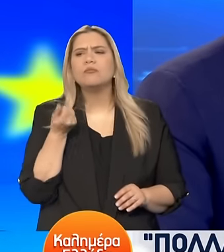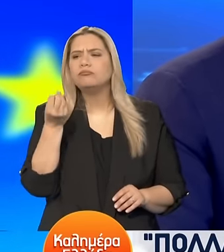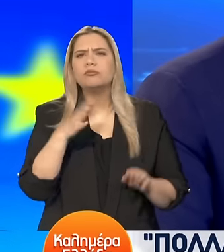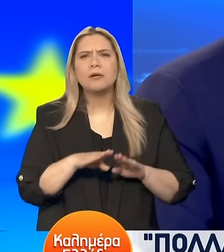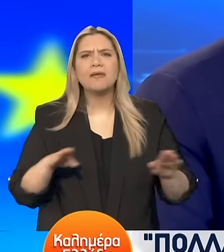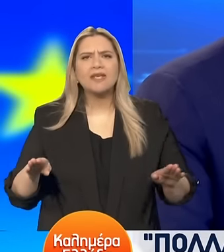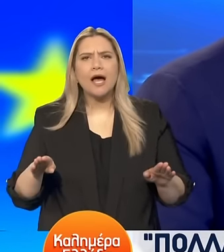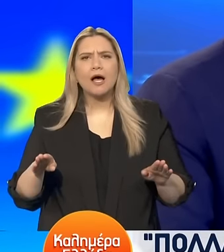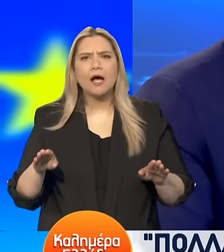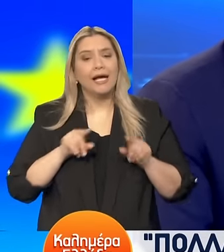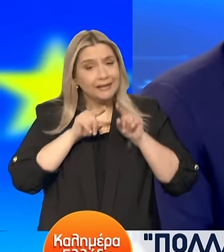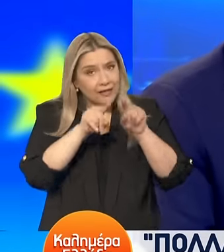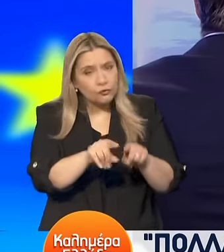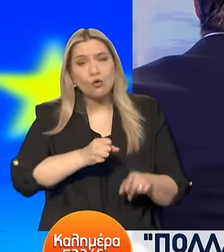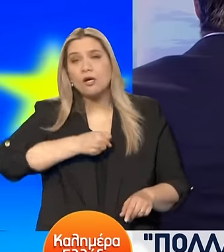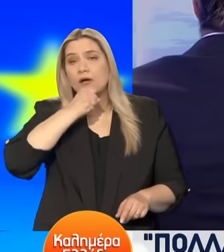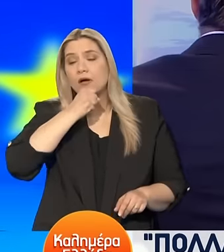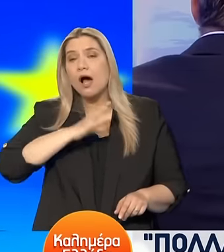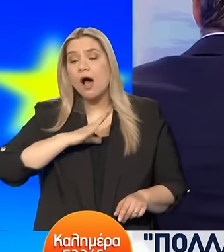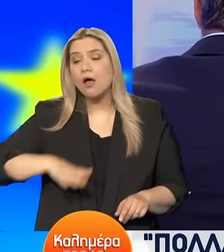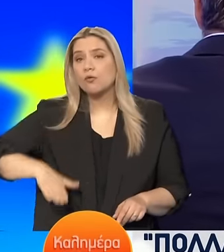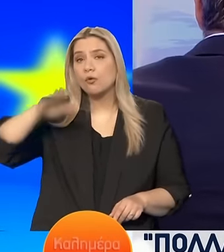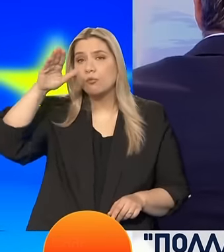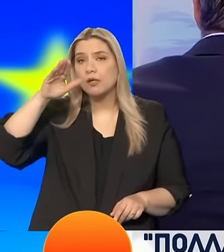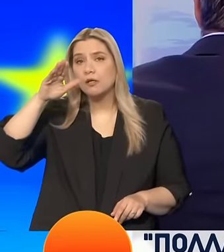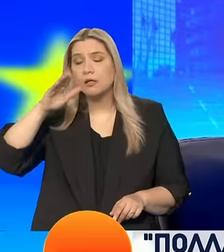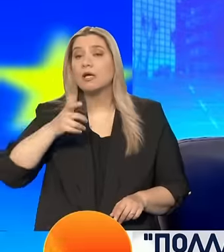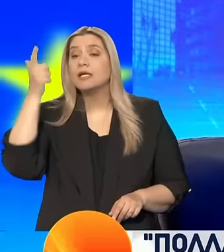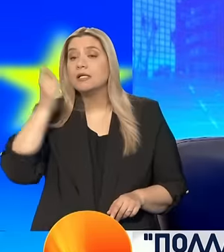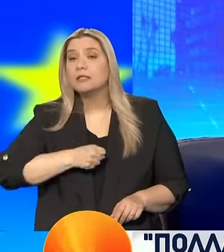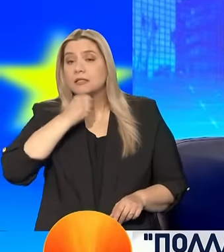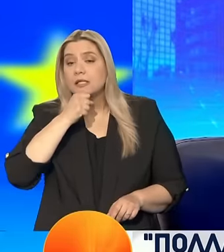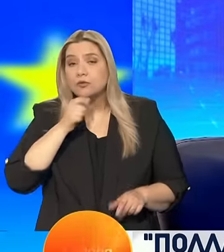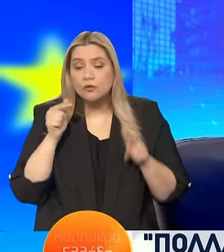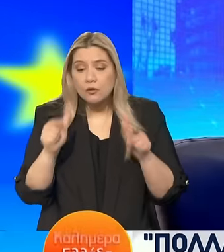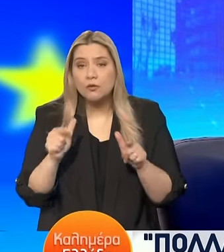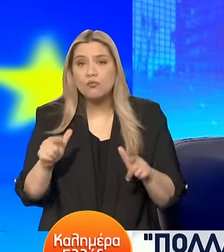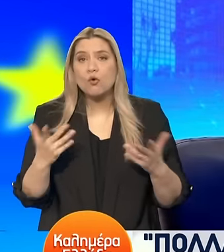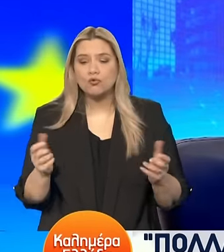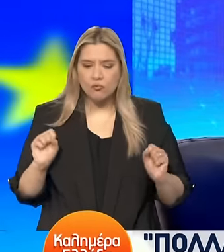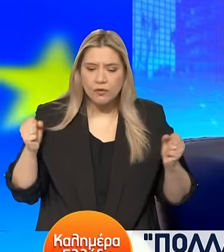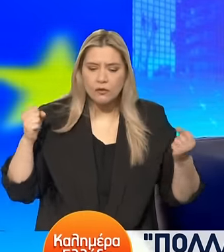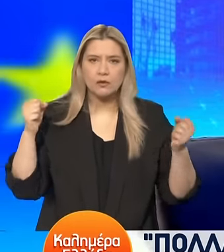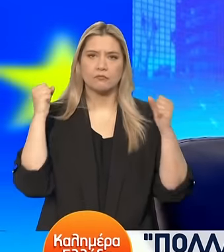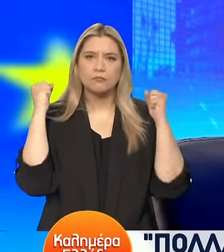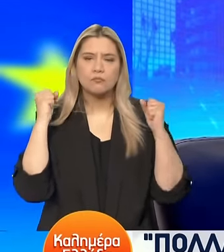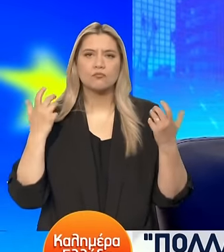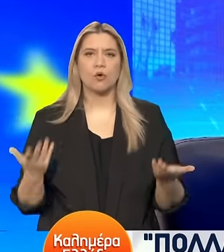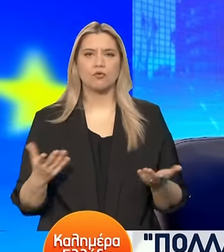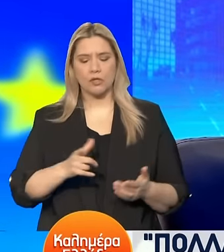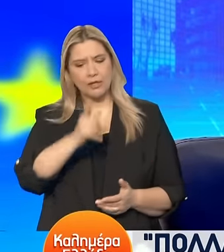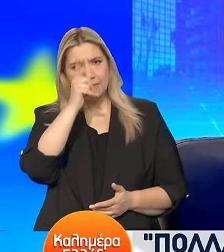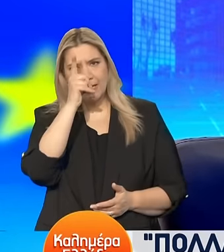γύρανσης Άρα το τι θα κάνουμε για τους συνταξιούχους μας Πώς θα τους κρατήσουμε ενεργούς Είμαι πολύ περήφανος για τη